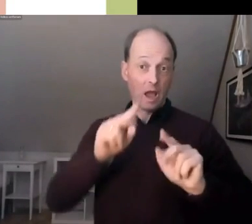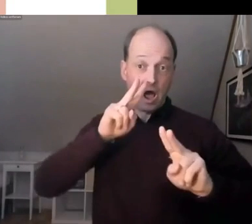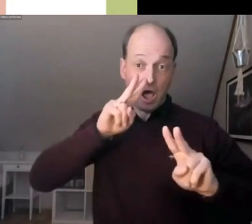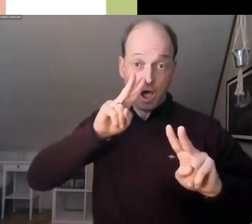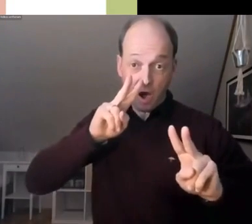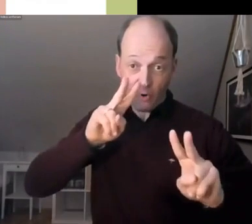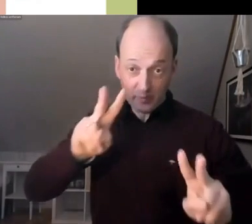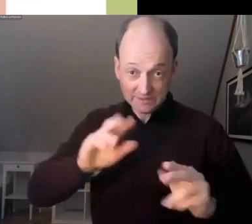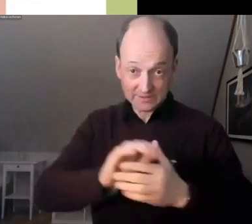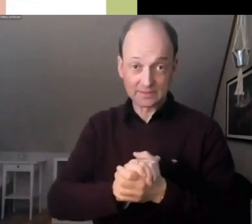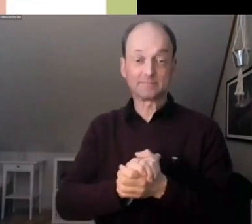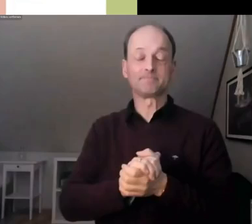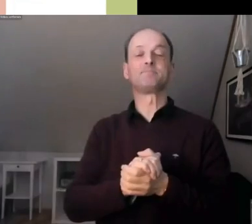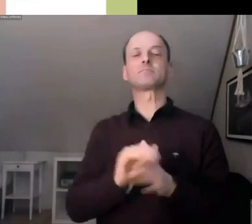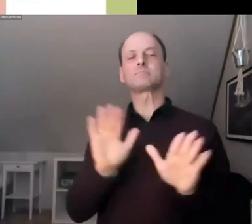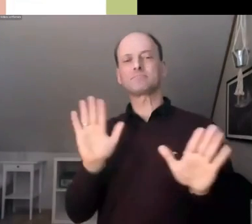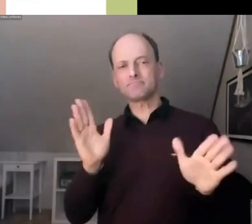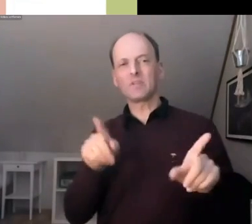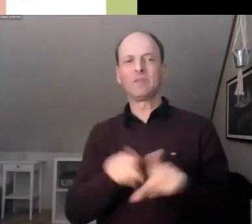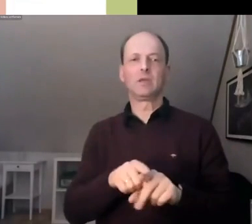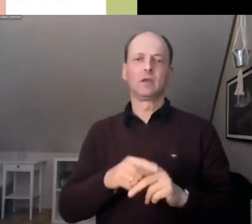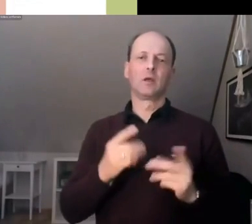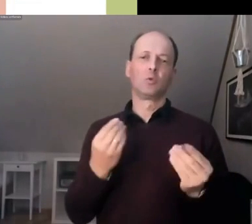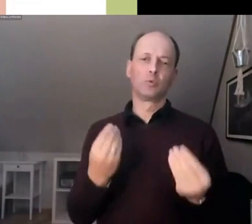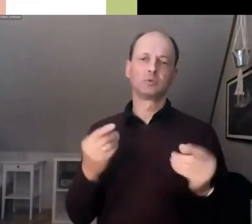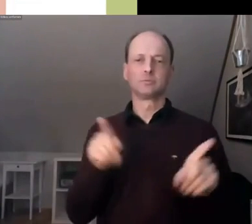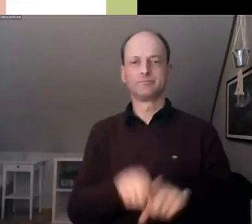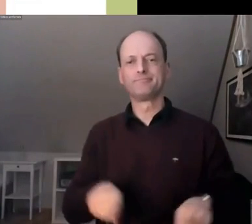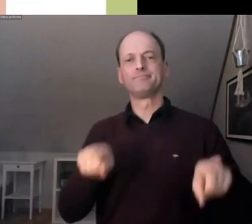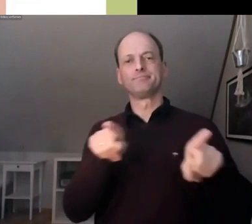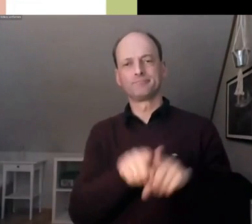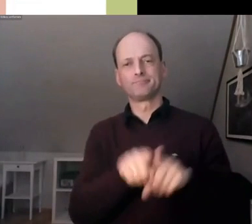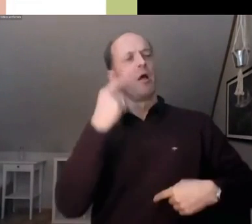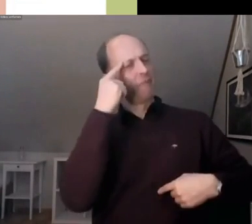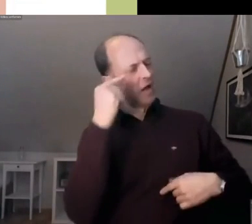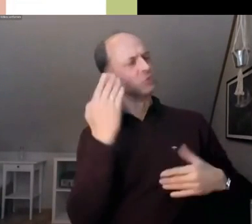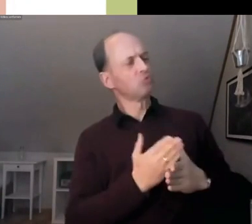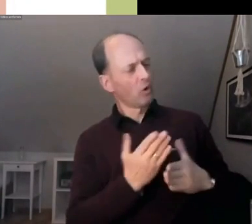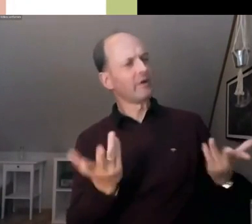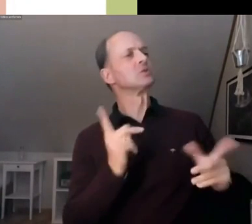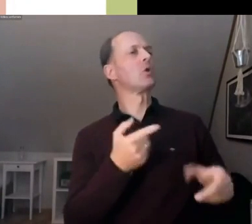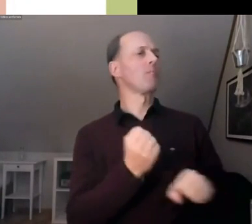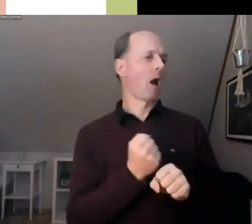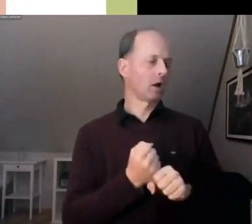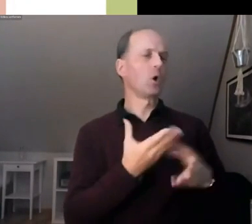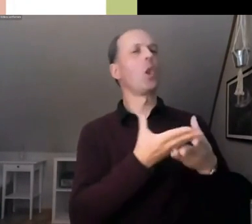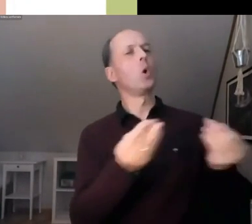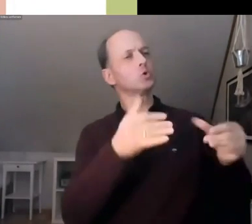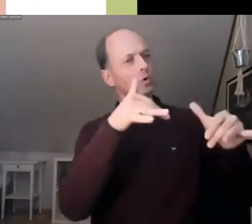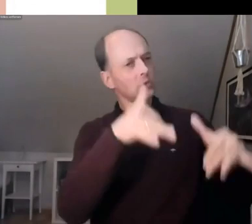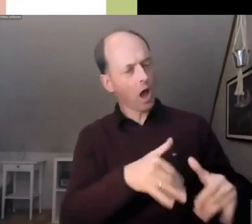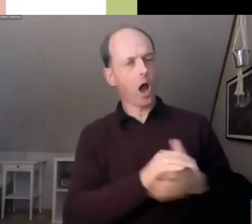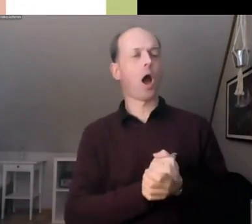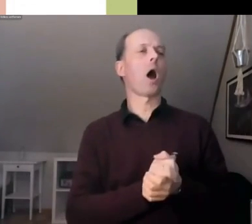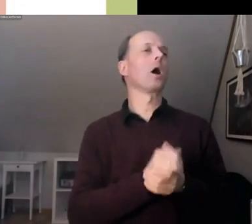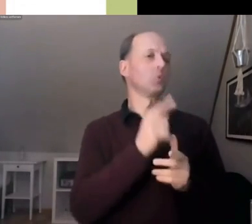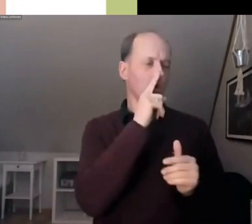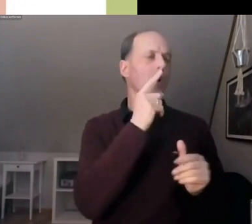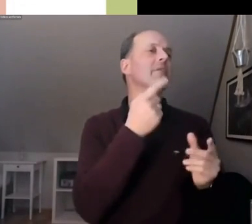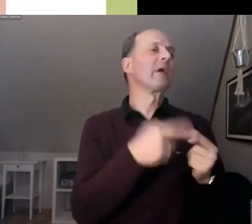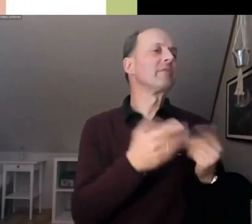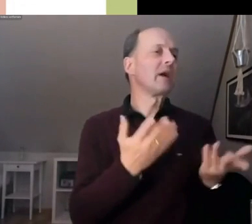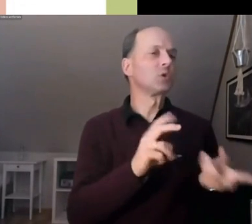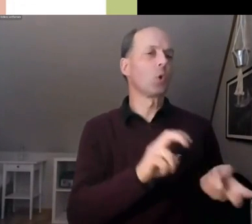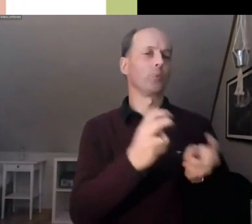gefährlich nach der alten Leier an. Wir wissen, was wir tun müssen, die Lösungen sind da, wir müssen sie nur umsetzen.